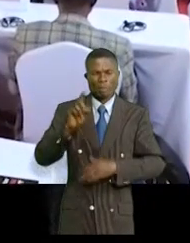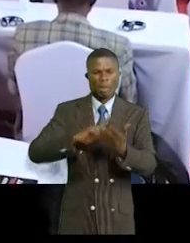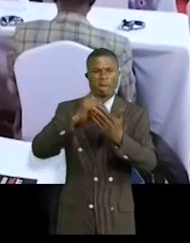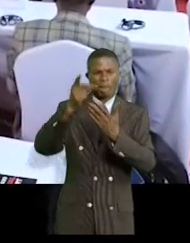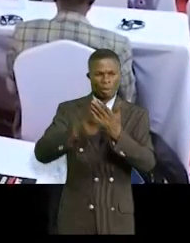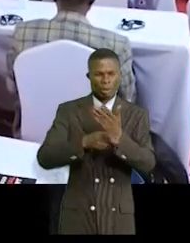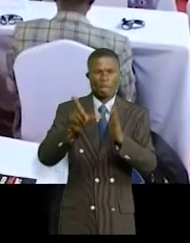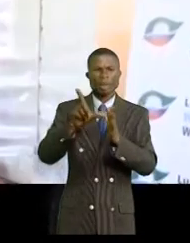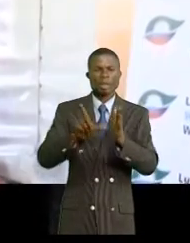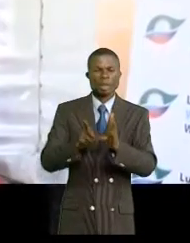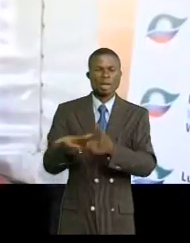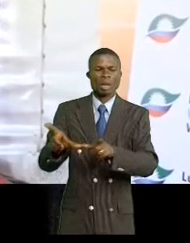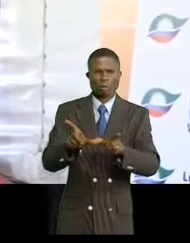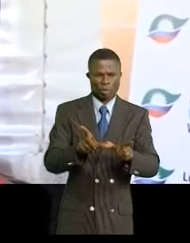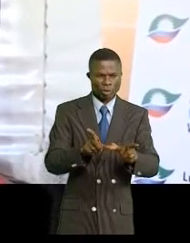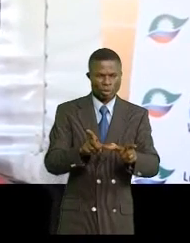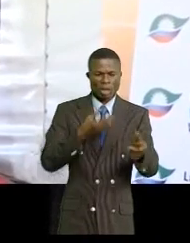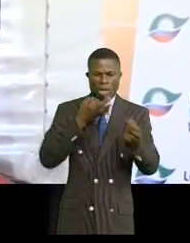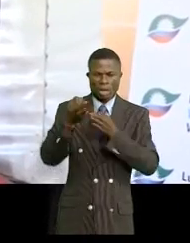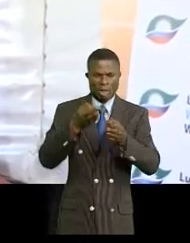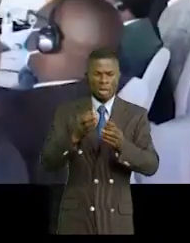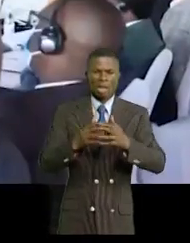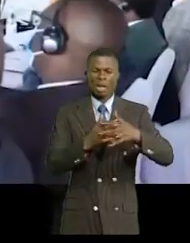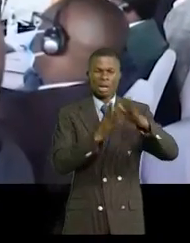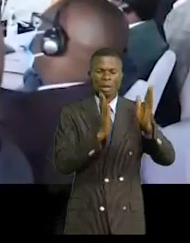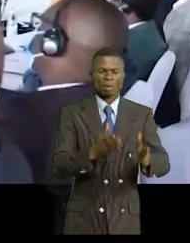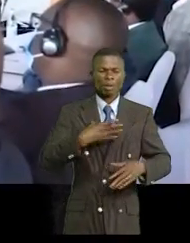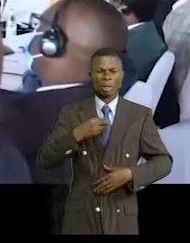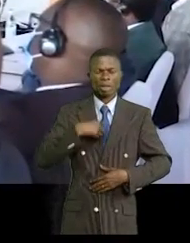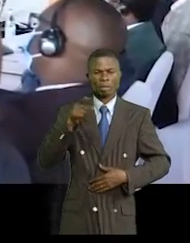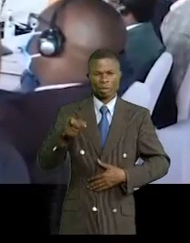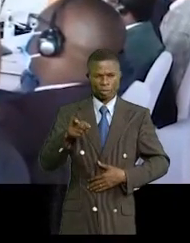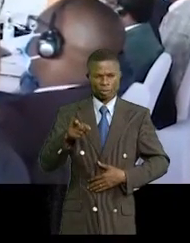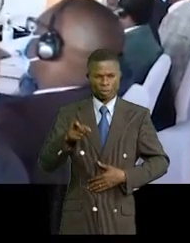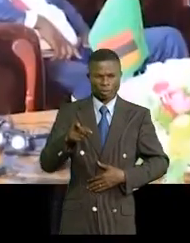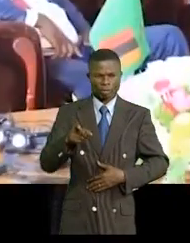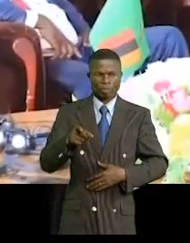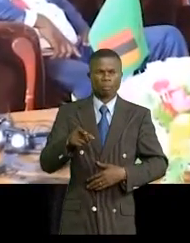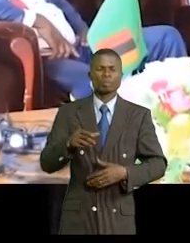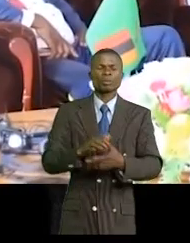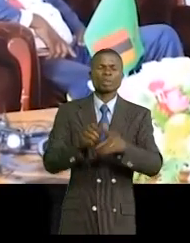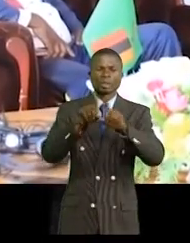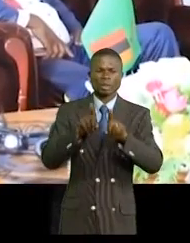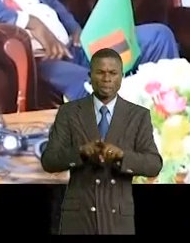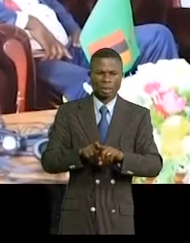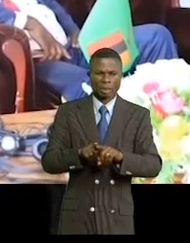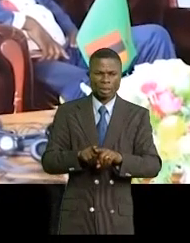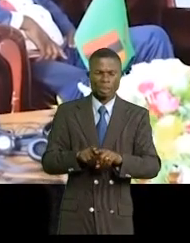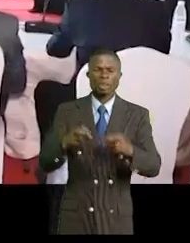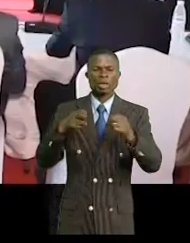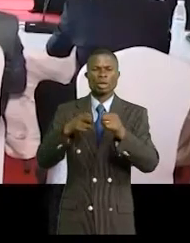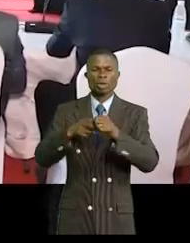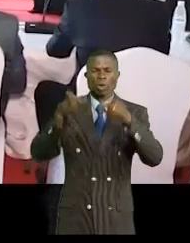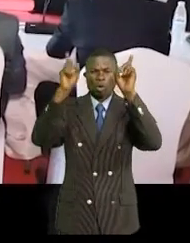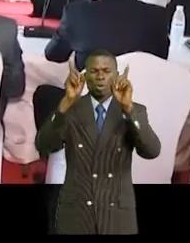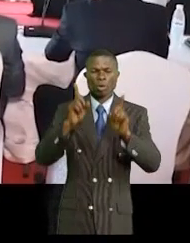sur la Luapula Il s'en suivra à l'adresse de l'un des partenaires de la conférence de Sanfia les CEOs de Sandbird Bioenergy Africa